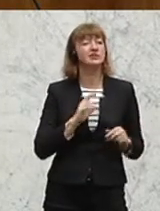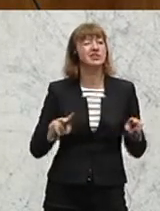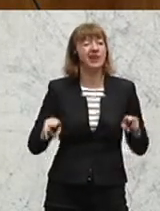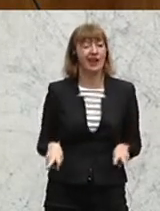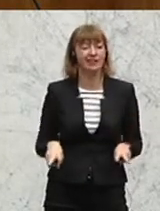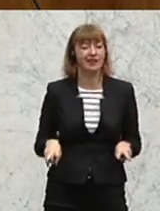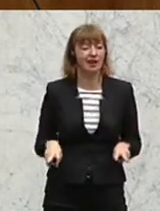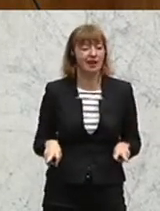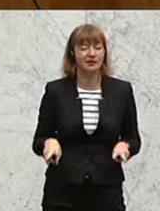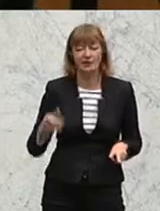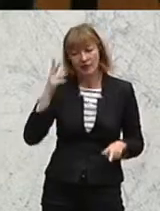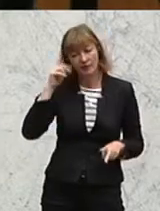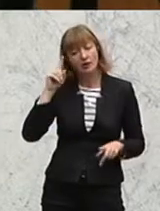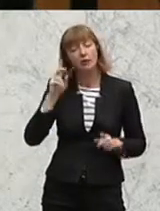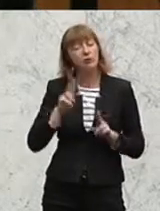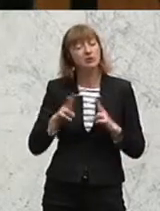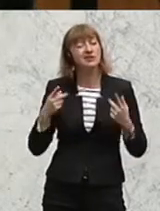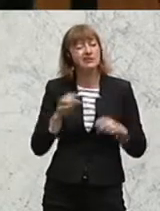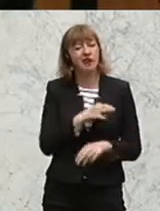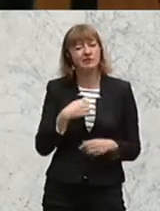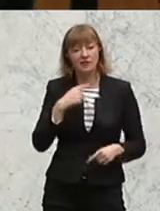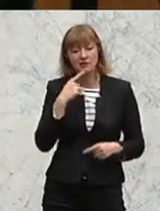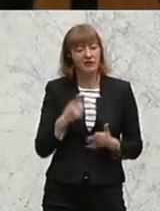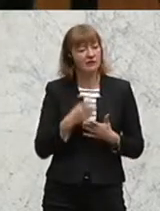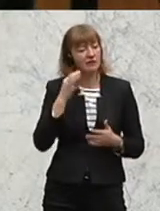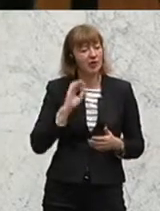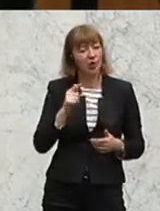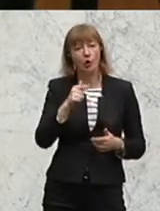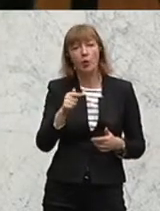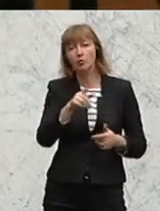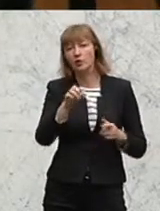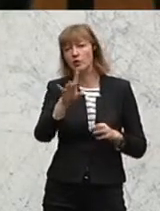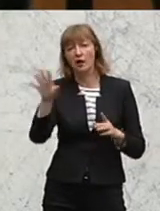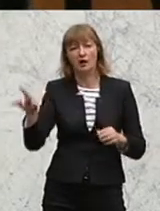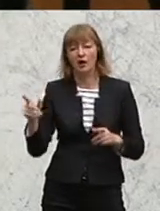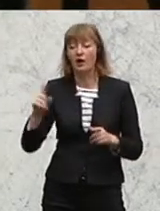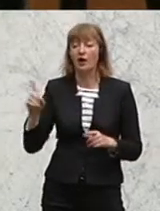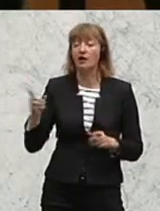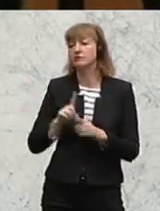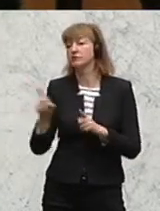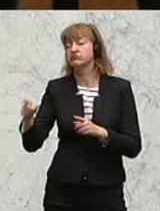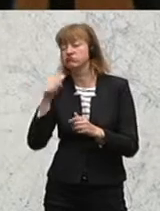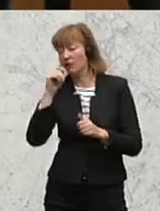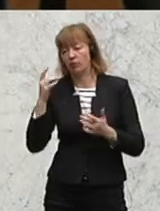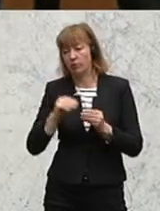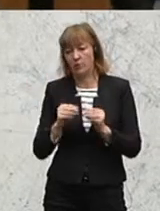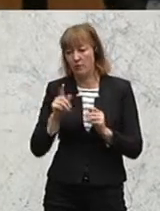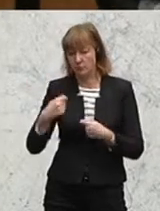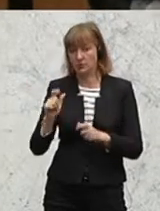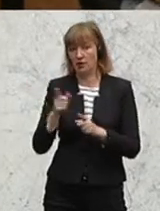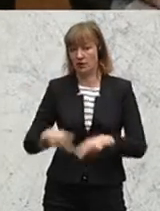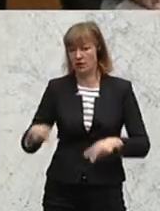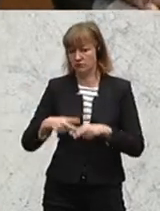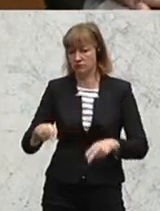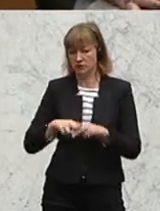die Chancengerechtigkeit, ja, ich weiß, der Herr Bundeskanzler hat uns gesagt, dass für den Herrn Dogudan, Foto und Co. alles kein Problem sein wird, nur es gibt andere Gastronomen